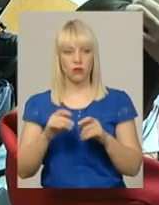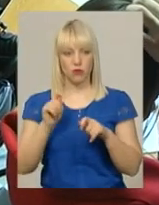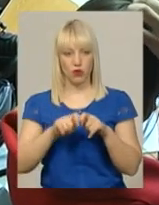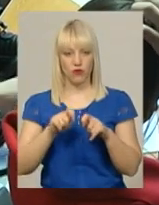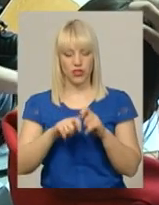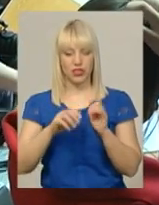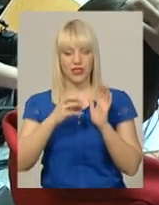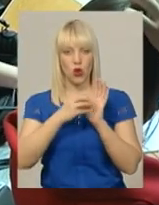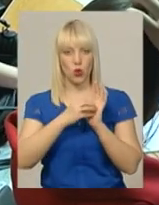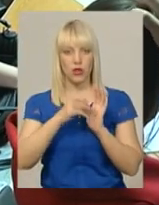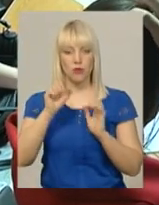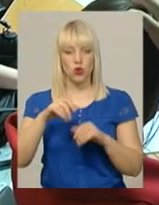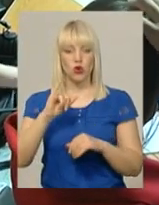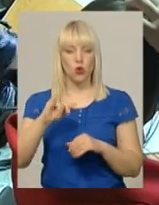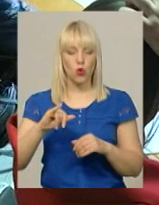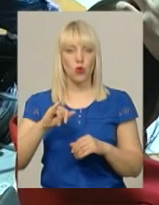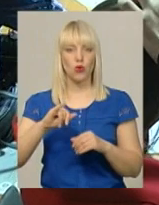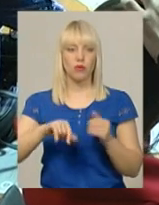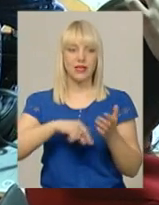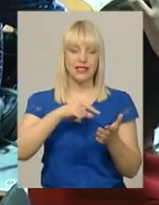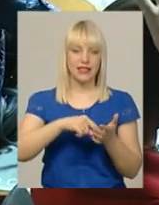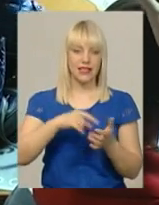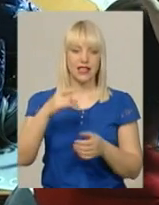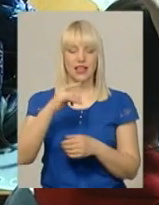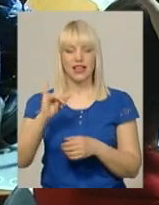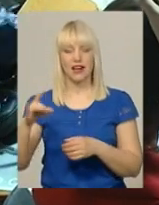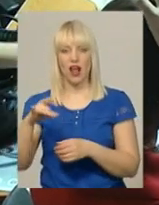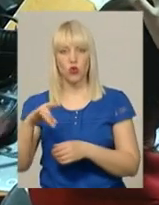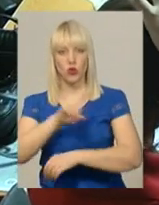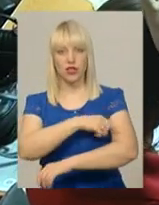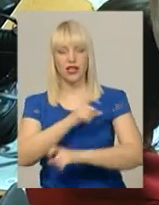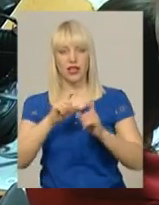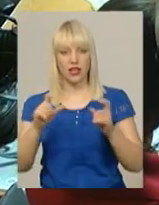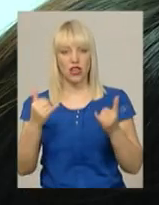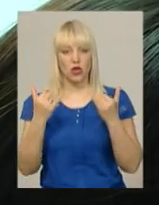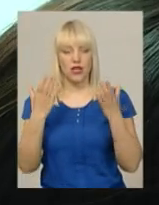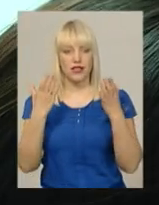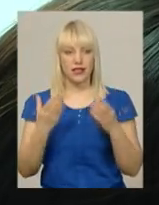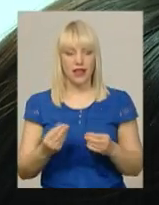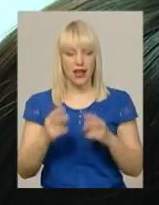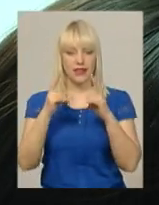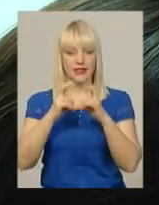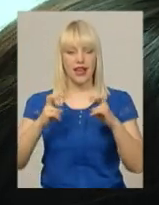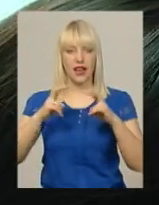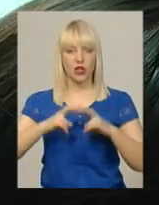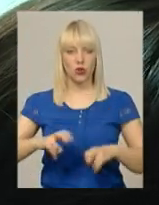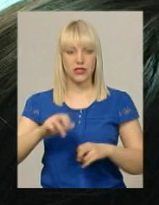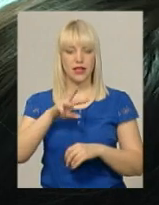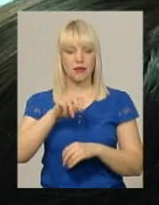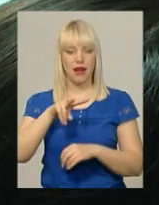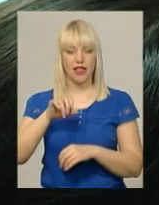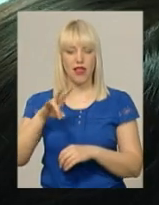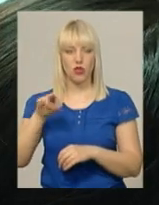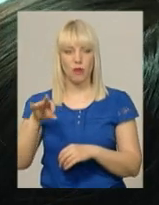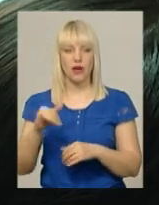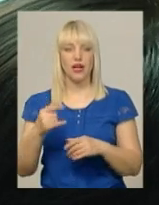края не можуть у районних та міських лікарнях. Сьогодні ж у рамках Дня діагностики меланоми в приміщенні міського управління охорони здоров'я родимки